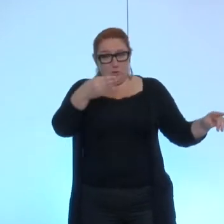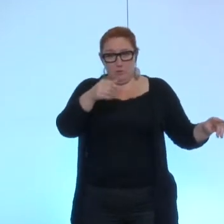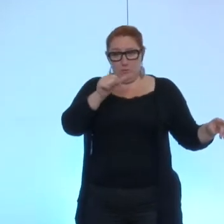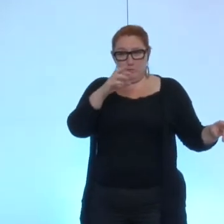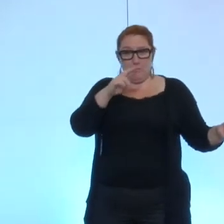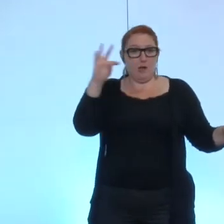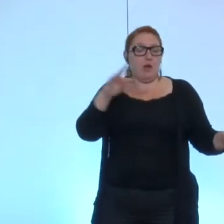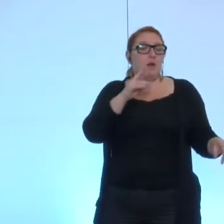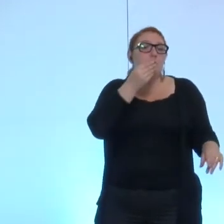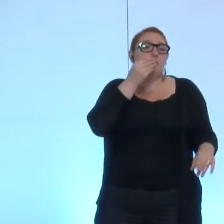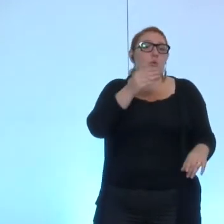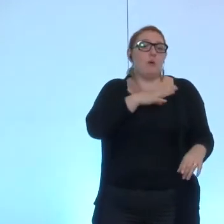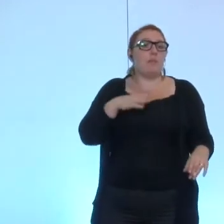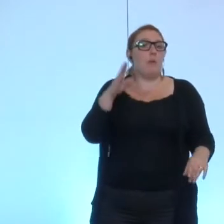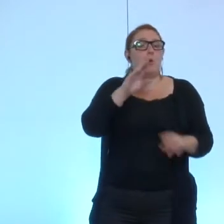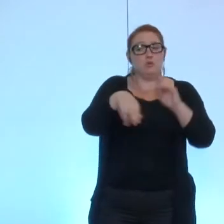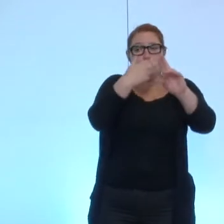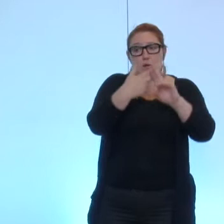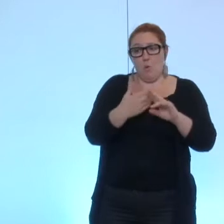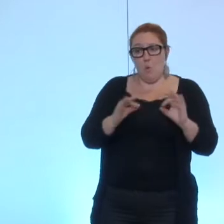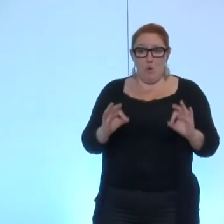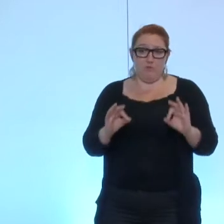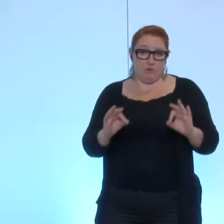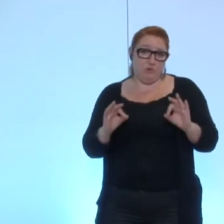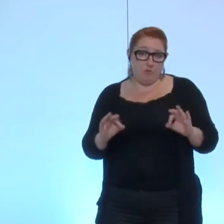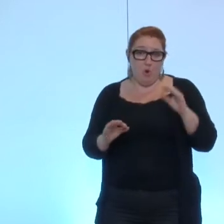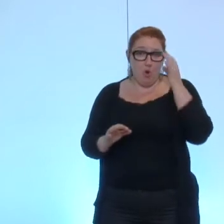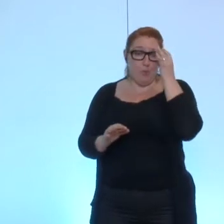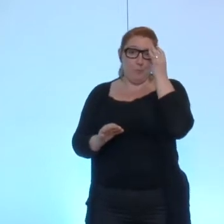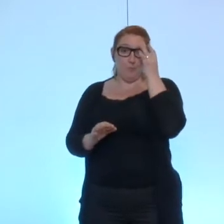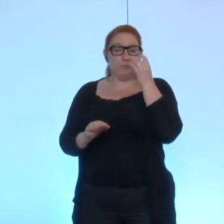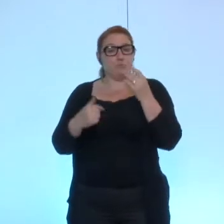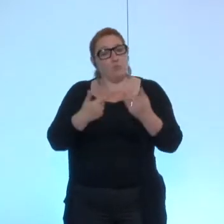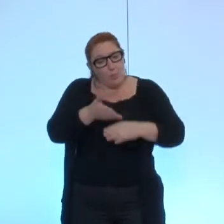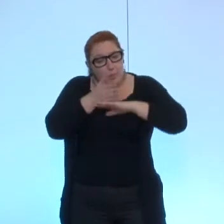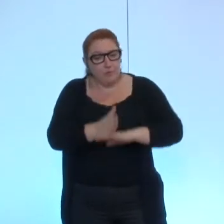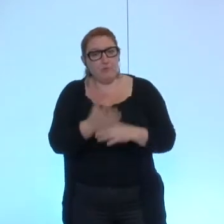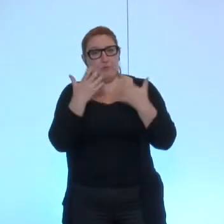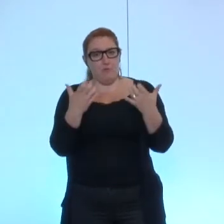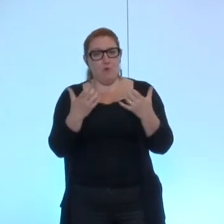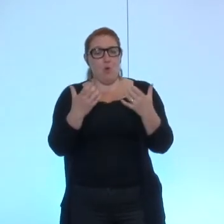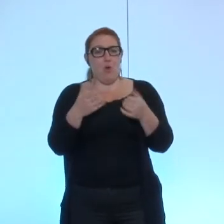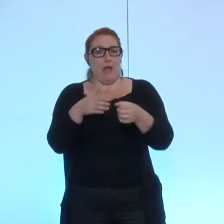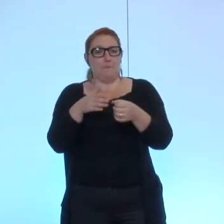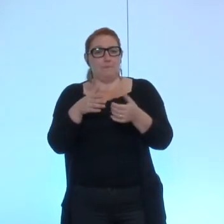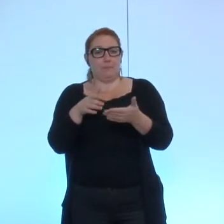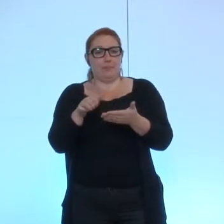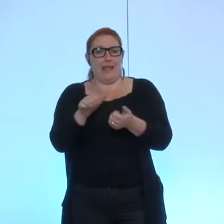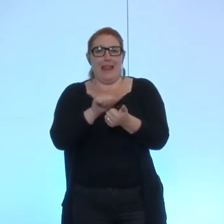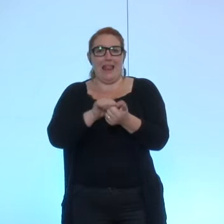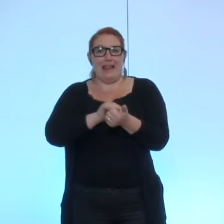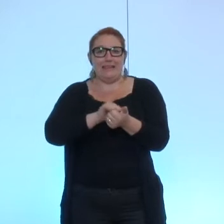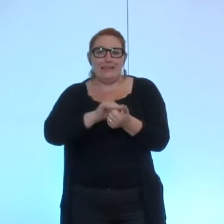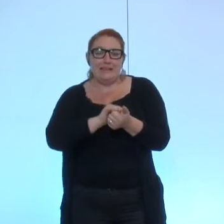c'est pour répondre à madame Boileau qu'effectivement on a prévu effectivement de rencontrer la ligne des droits de'homme au banquier de la face sur